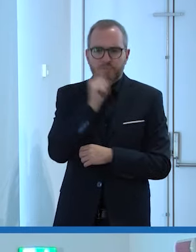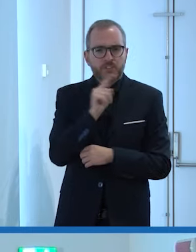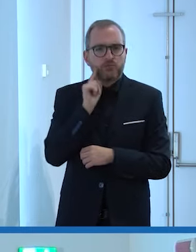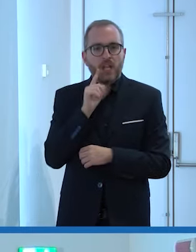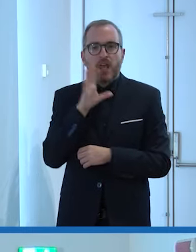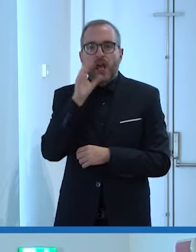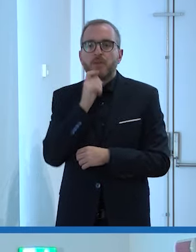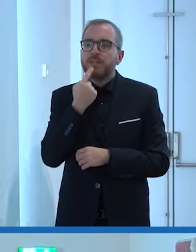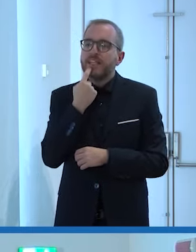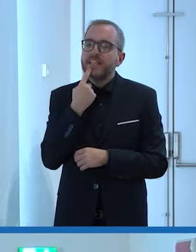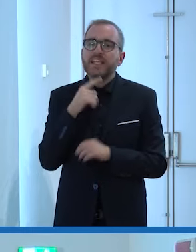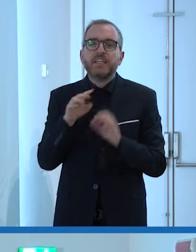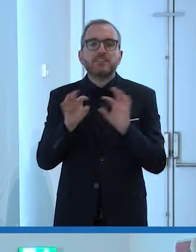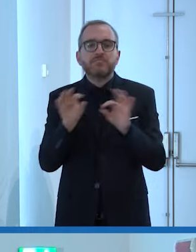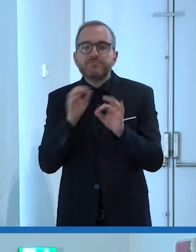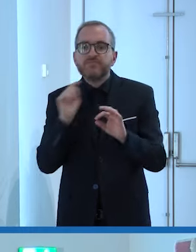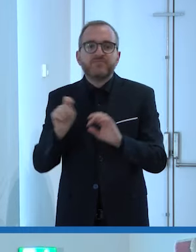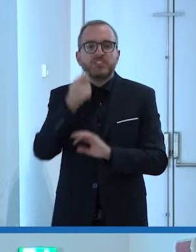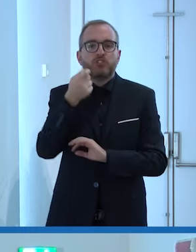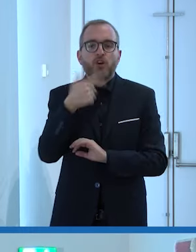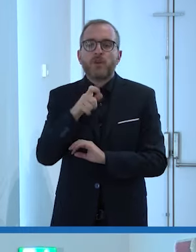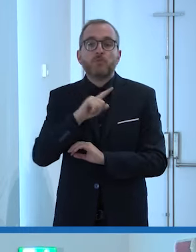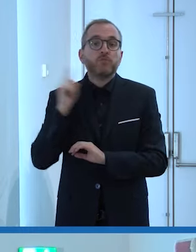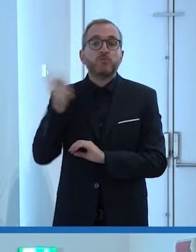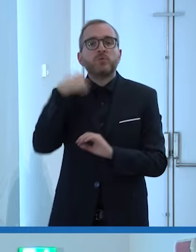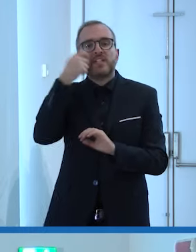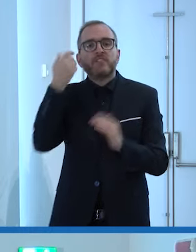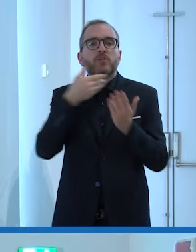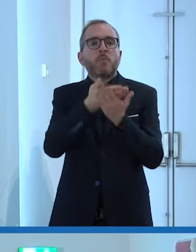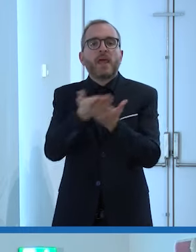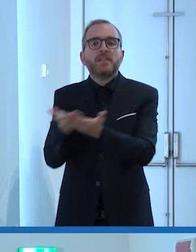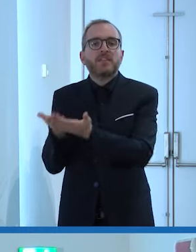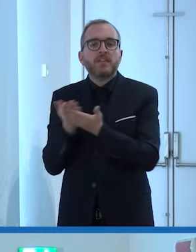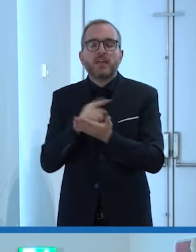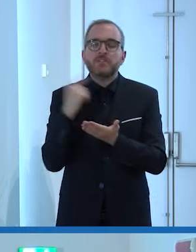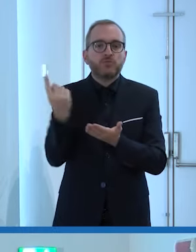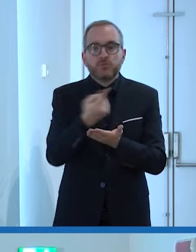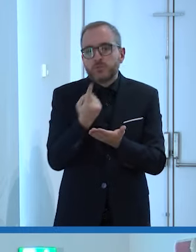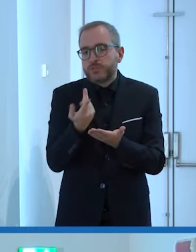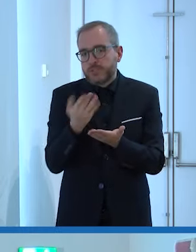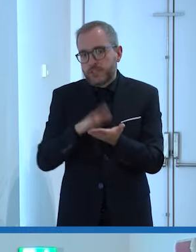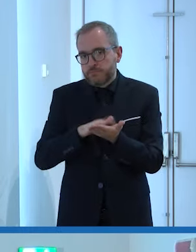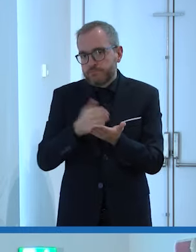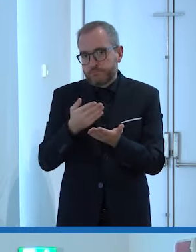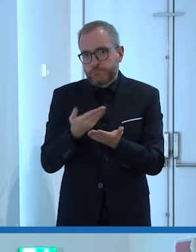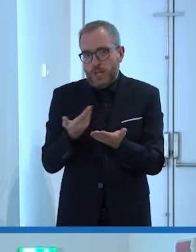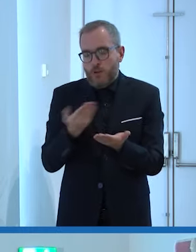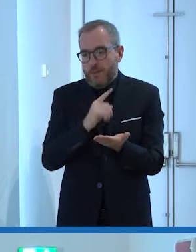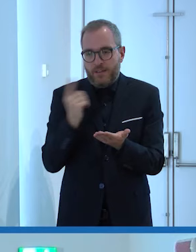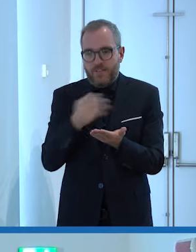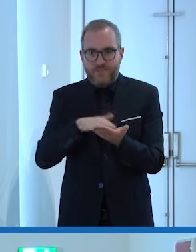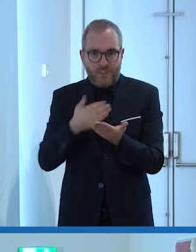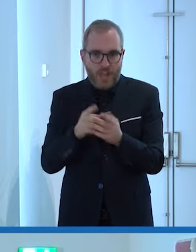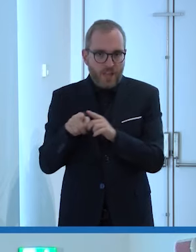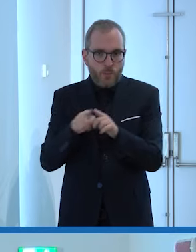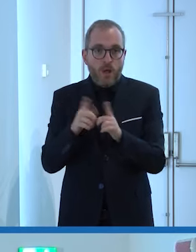i vincitori perché davvero tutti i video presentati sono meritevoli di riconoscimento e sia pure in solo 60 secondi, cosa